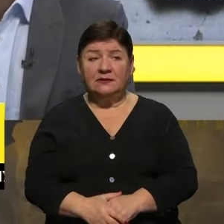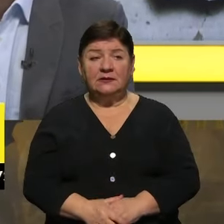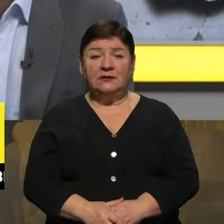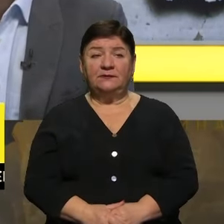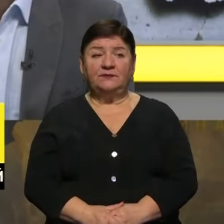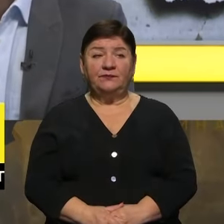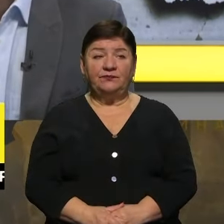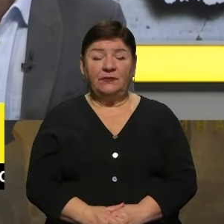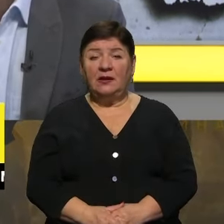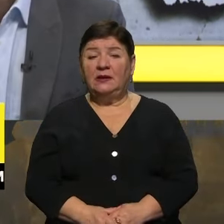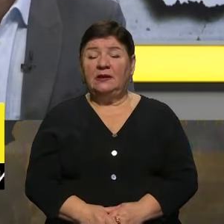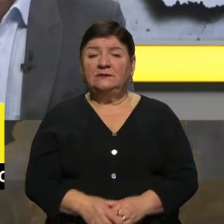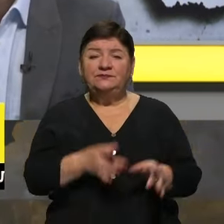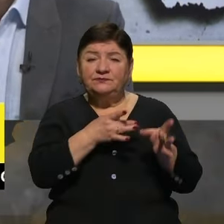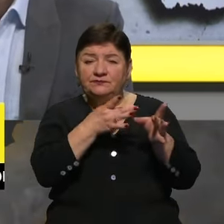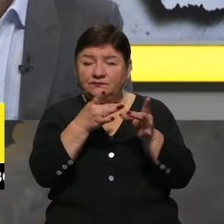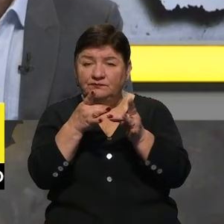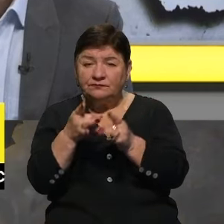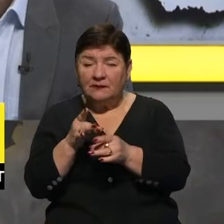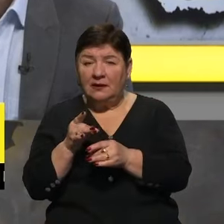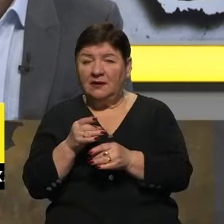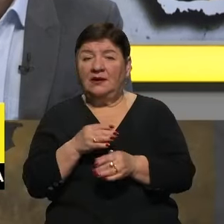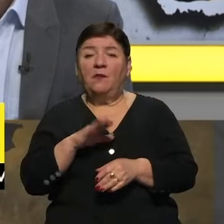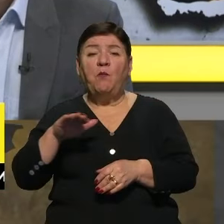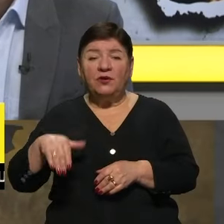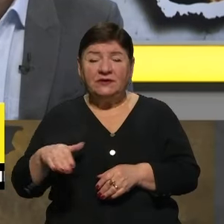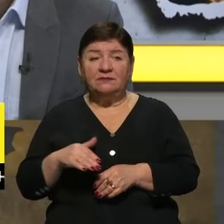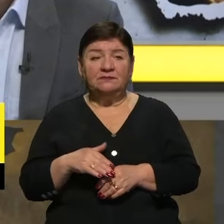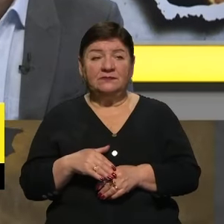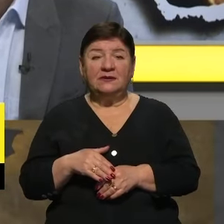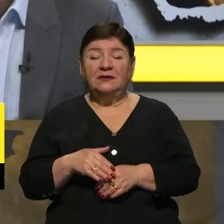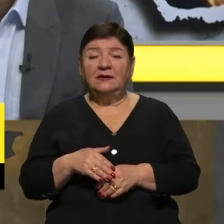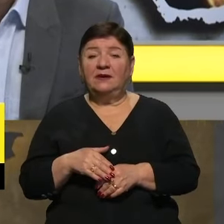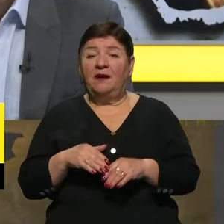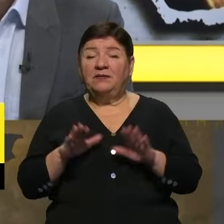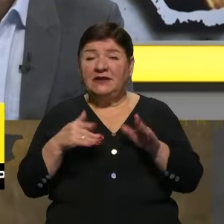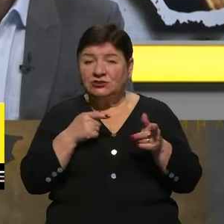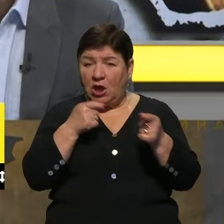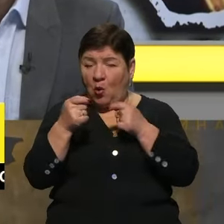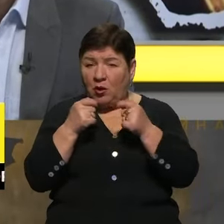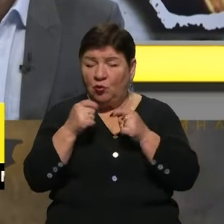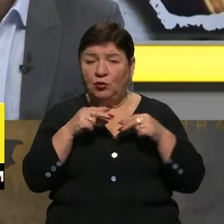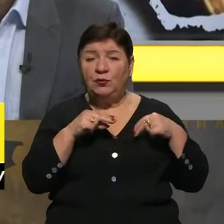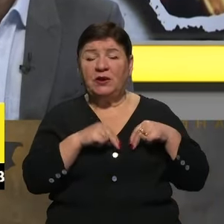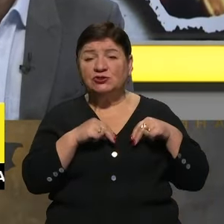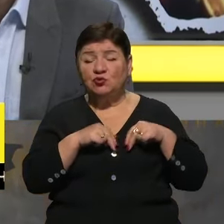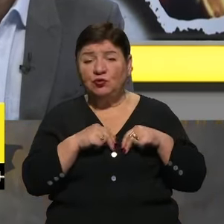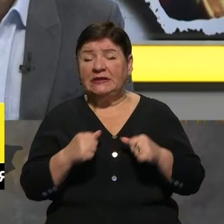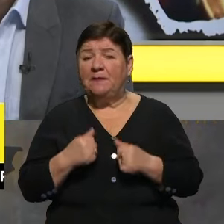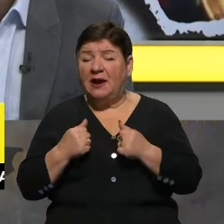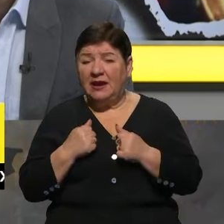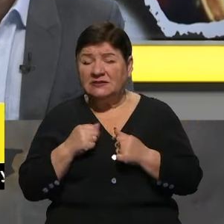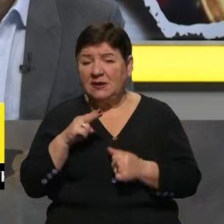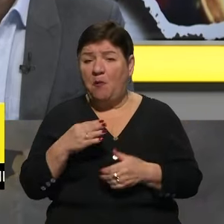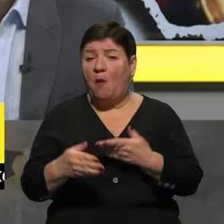Артою накривають, потім пташки їхні коригують, намагаються по